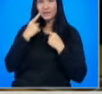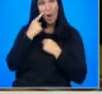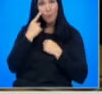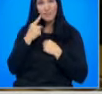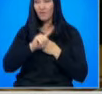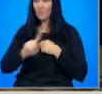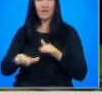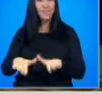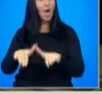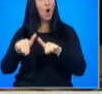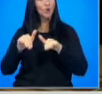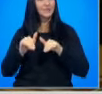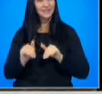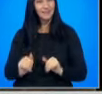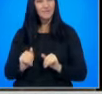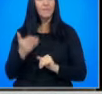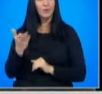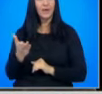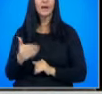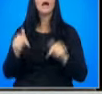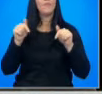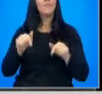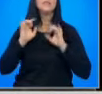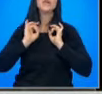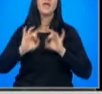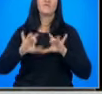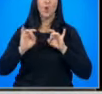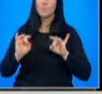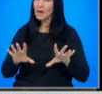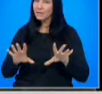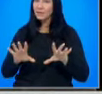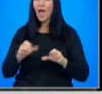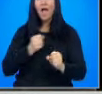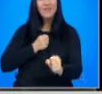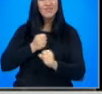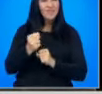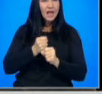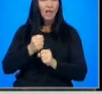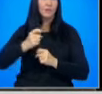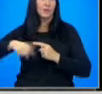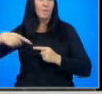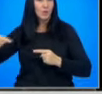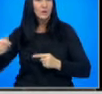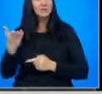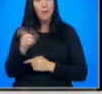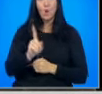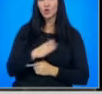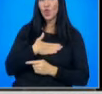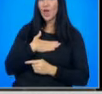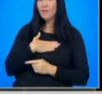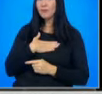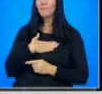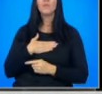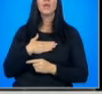отстъпваме от тях. Днес информацията е двигателят на прогреса, но тя може да има